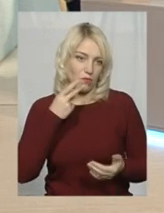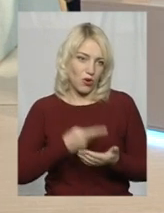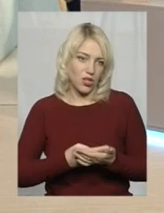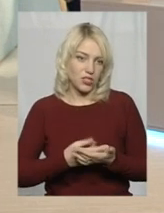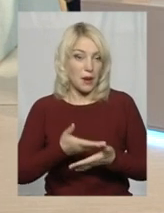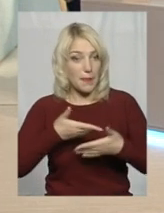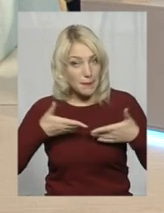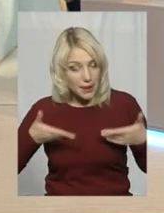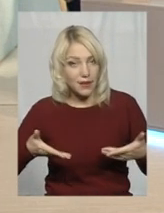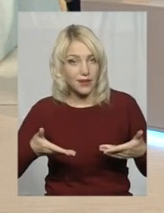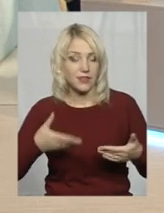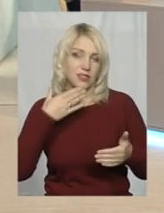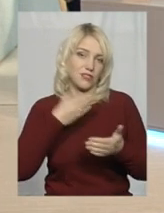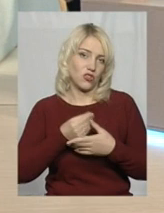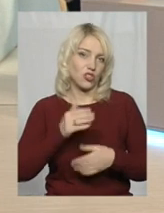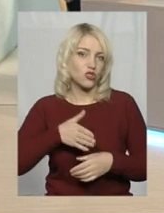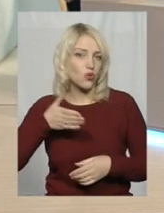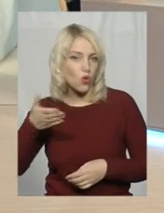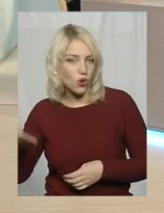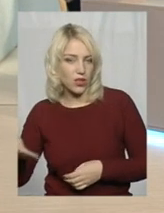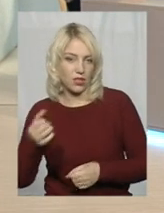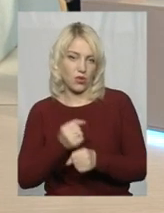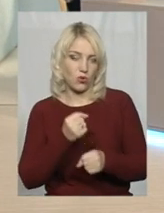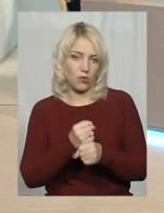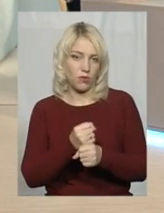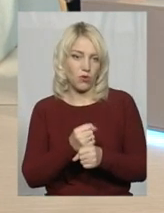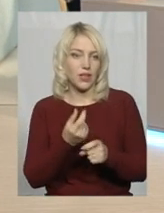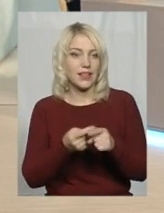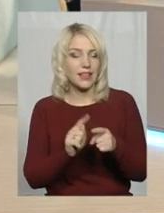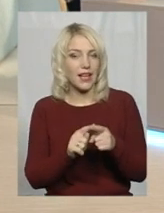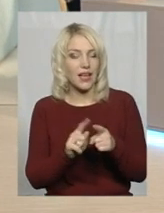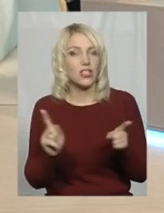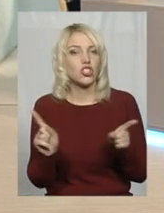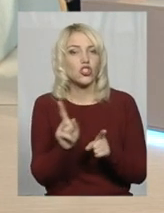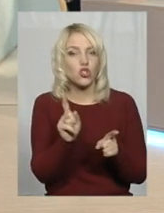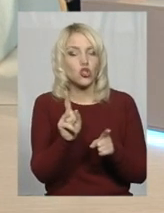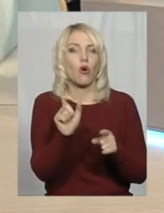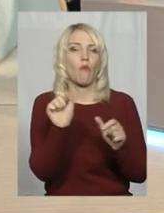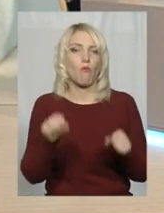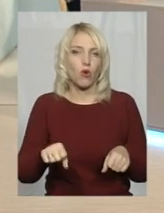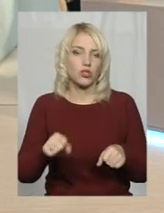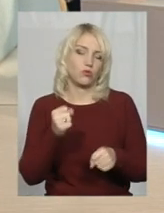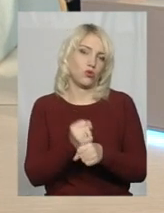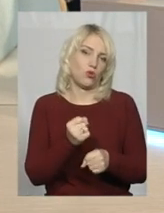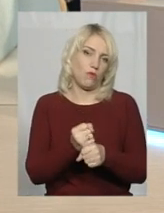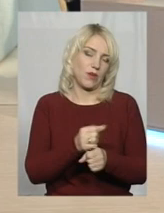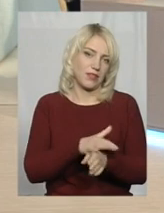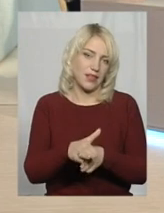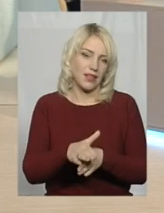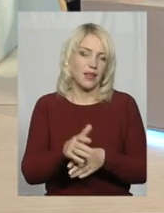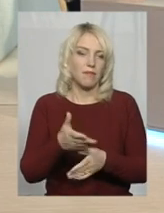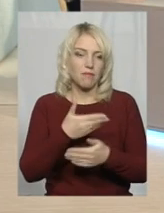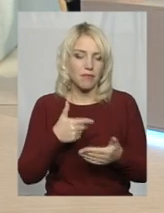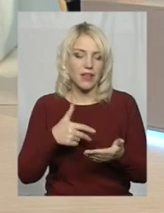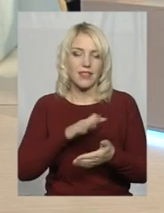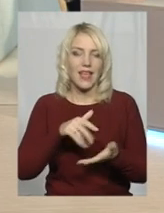Ми же зі своєї сторони робимо те, що можемо зробити. Не йдемо